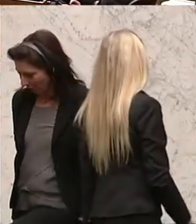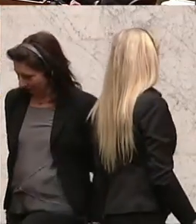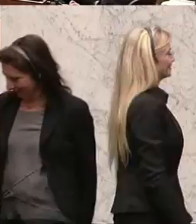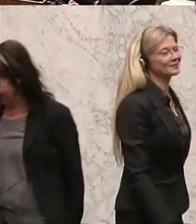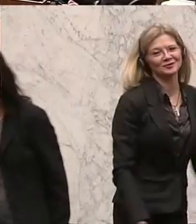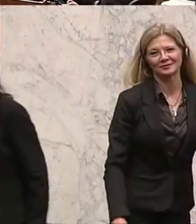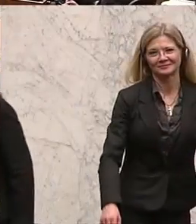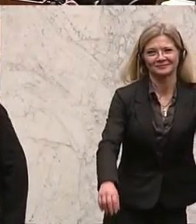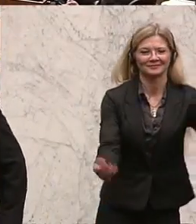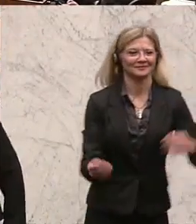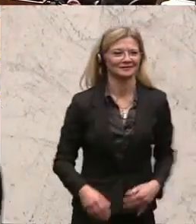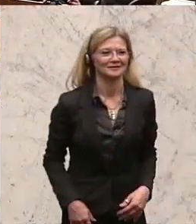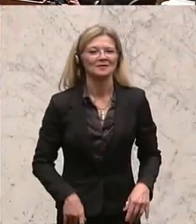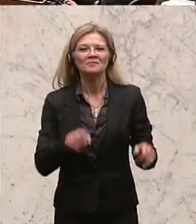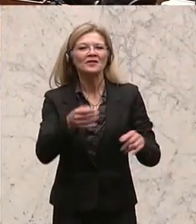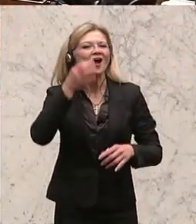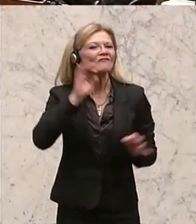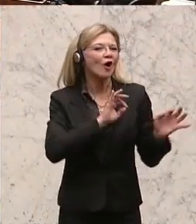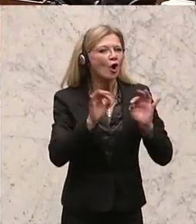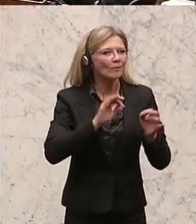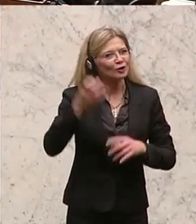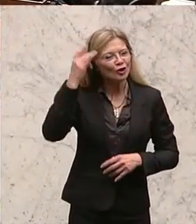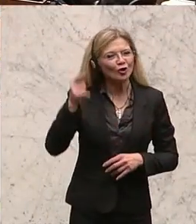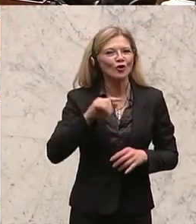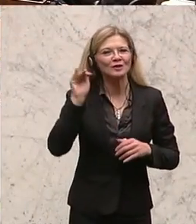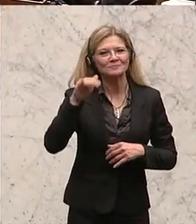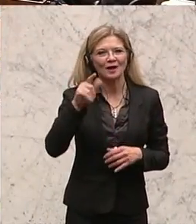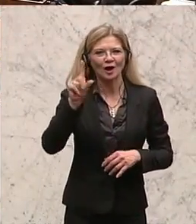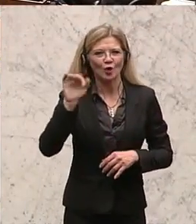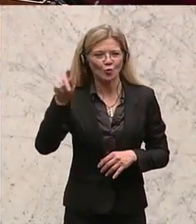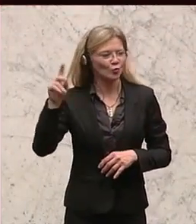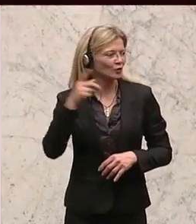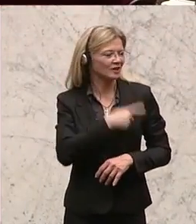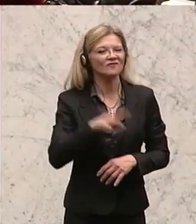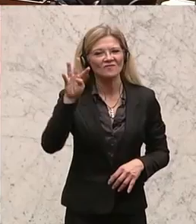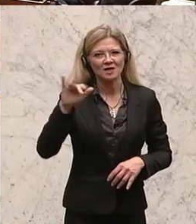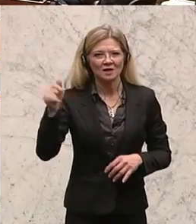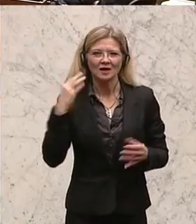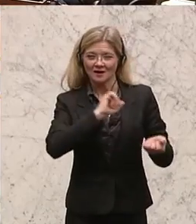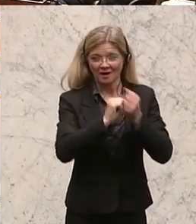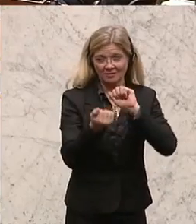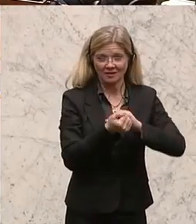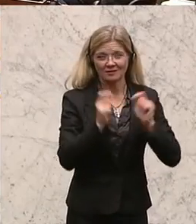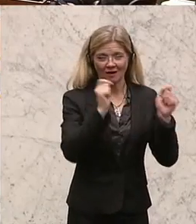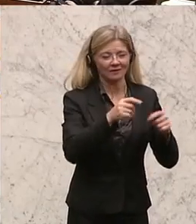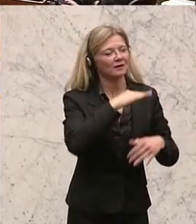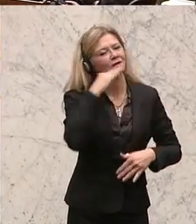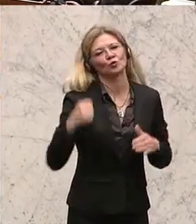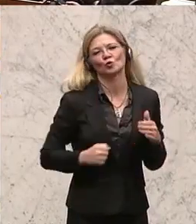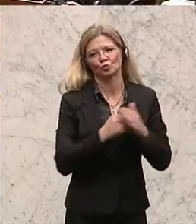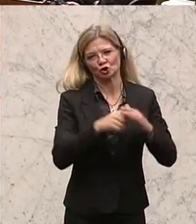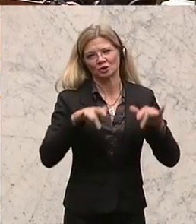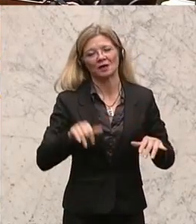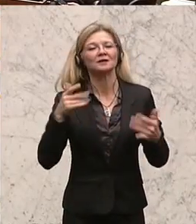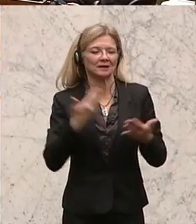jährlich auf. Die FPÖ-Kritik, es werde zu wenig getan oder es gebe gar einen Pflegenotstand, ist für Königsberger Ludwig